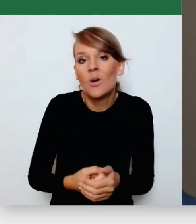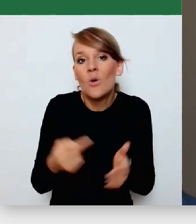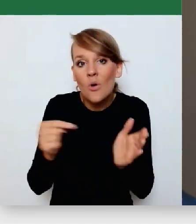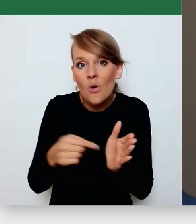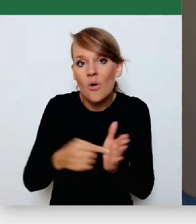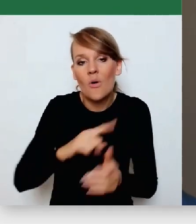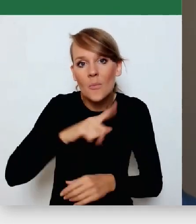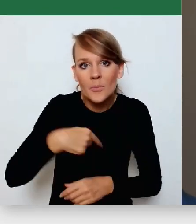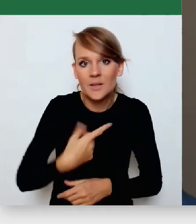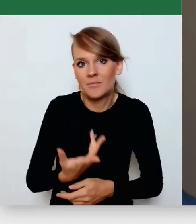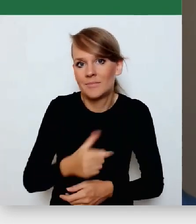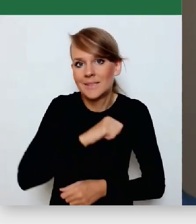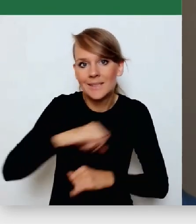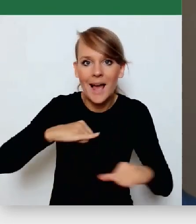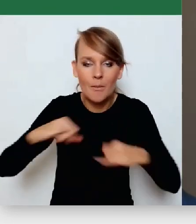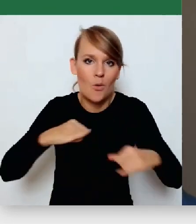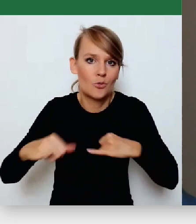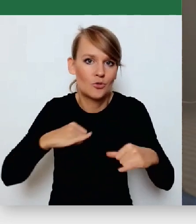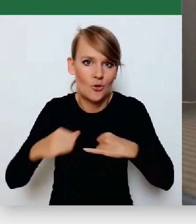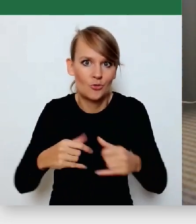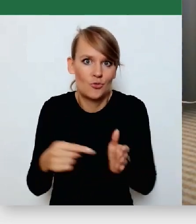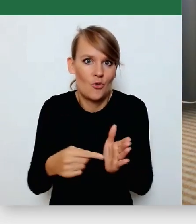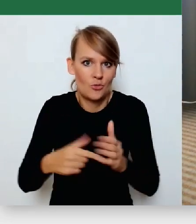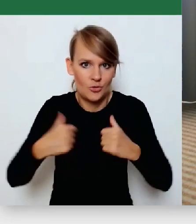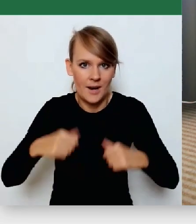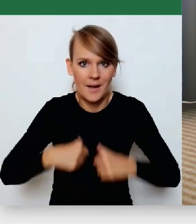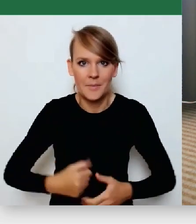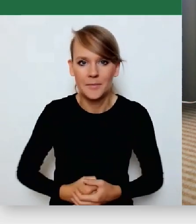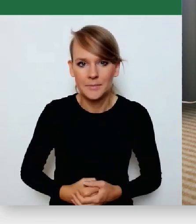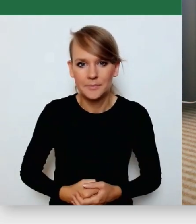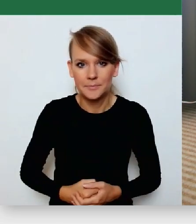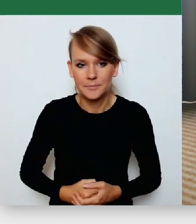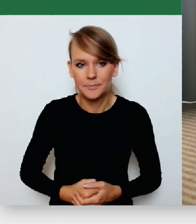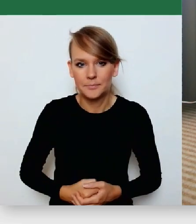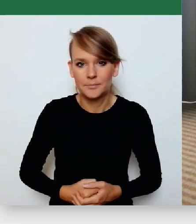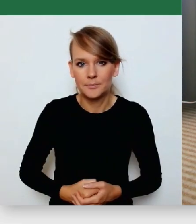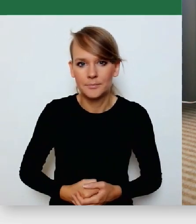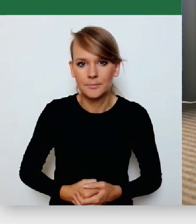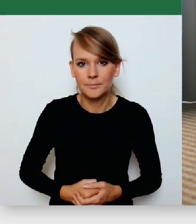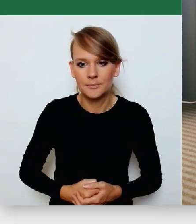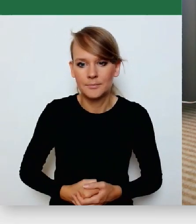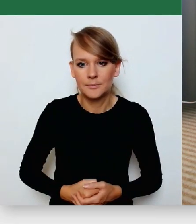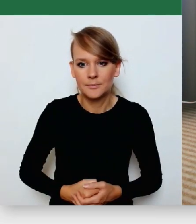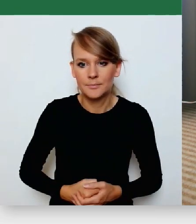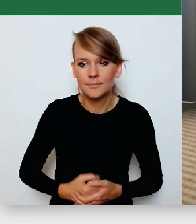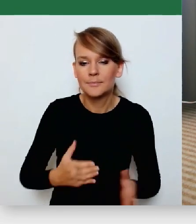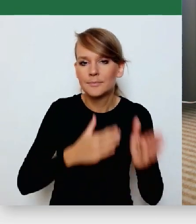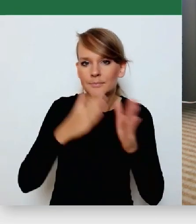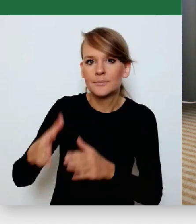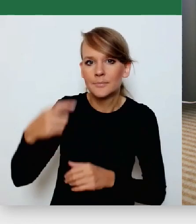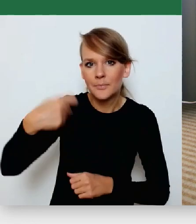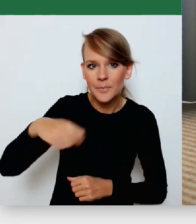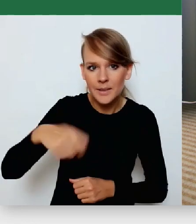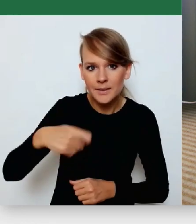po prostu jako samorządowcy czekamy. Wiesz, pan prezydent Karnowska, potem pan prezydent Matarek